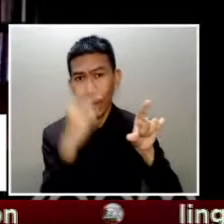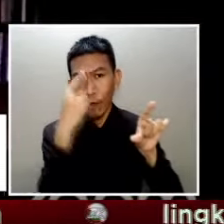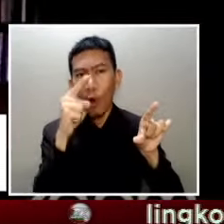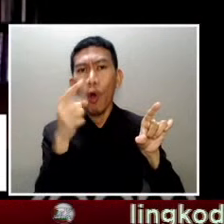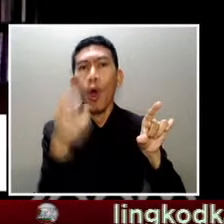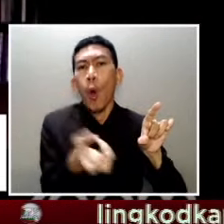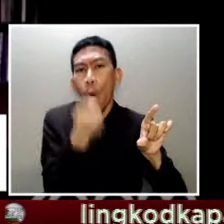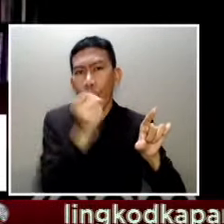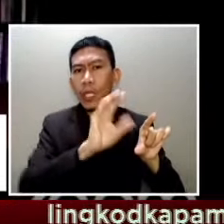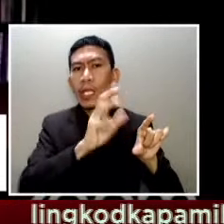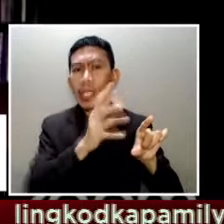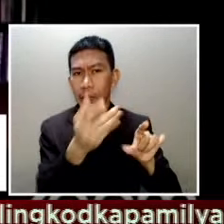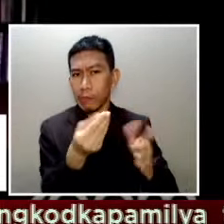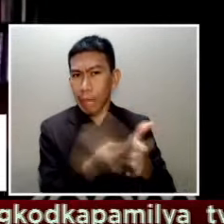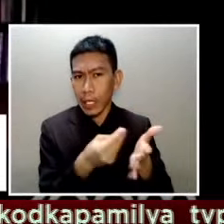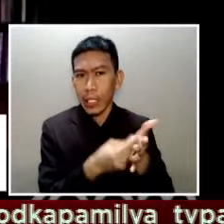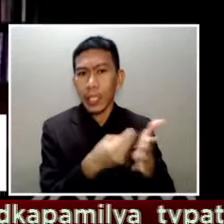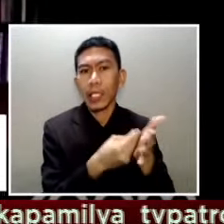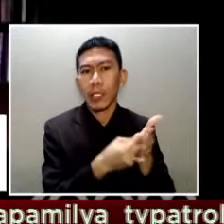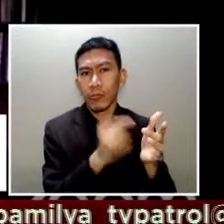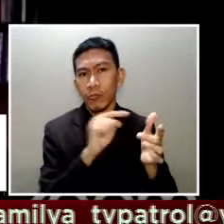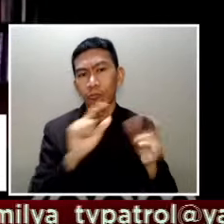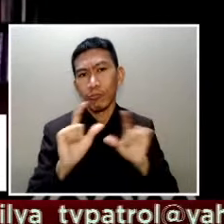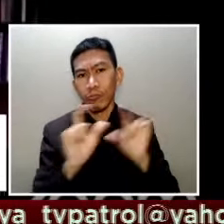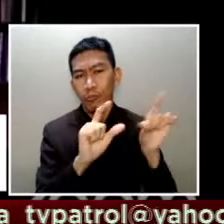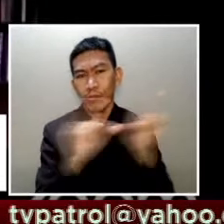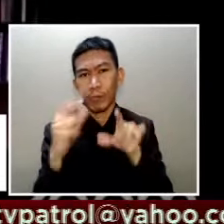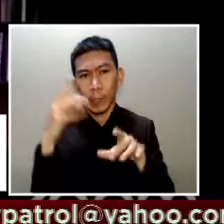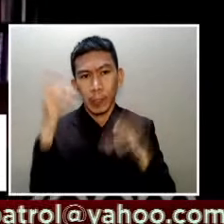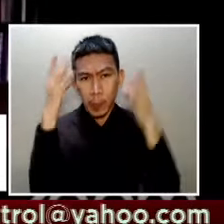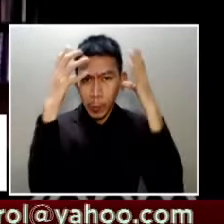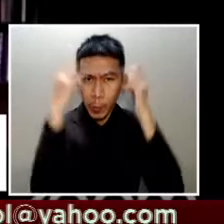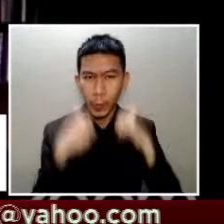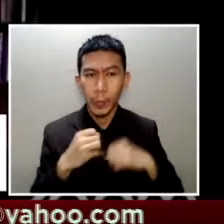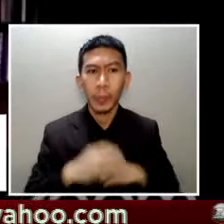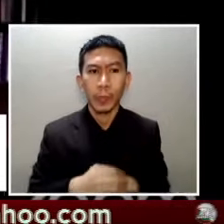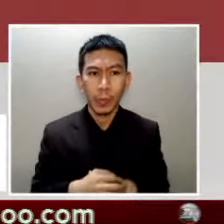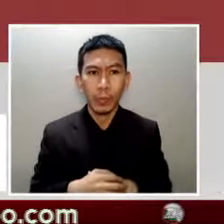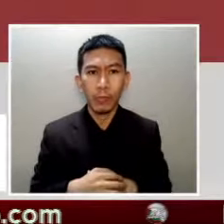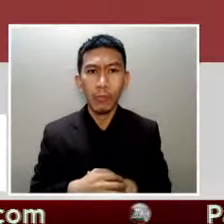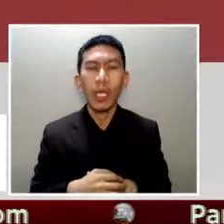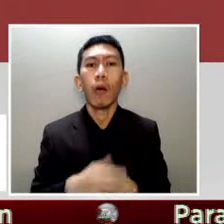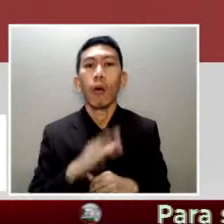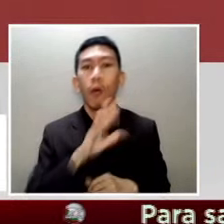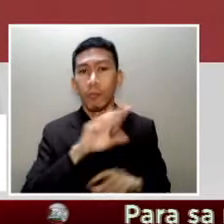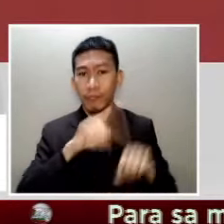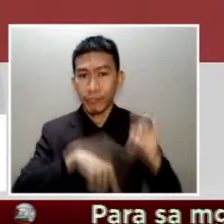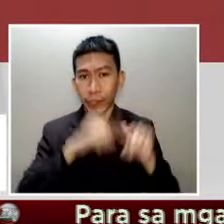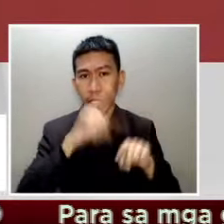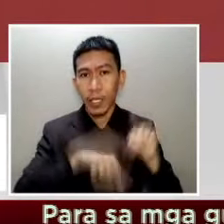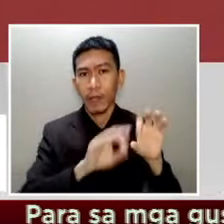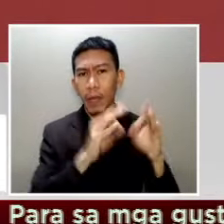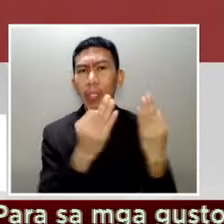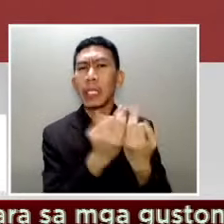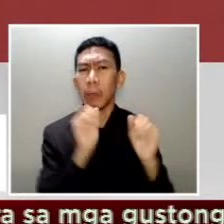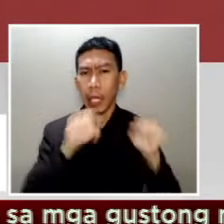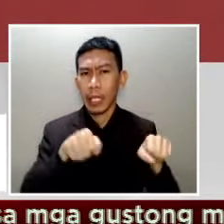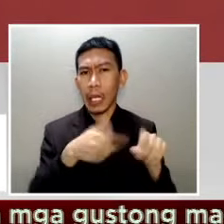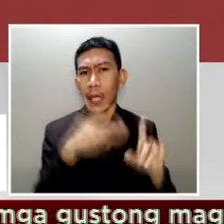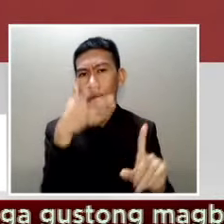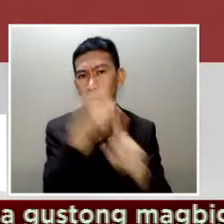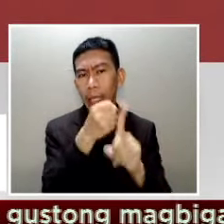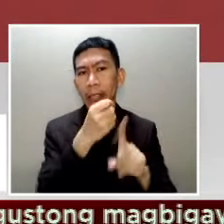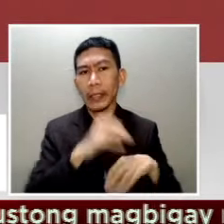ng Philippine Bar Association maaring madamay ang mga kaanak at kaibigan ng mga nasa listahan What about the third parties yung mga